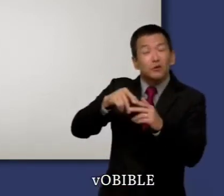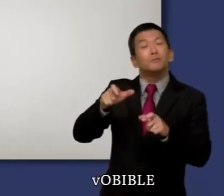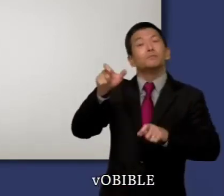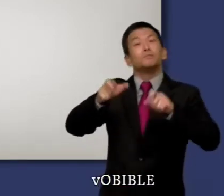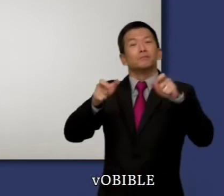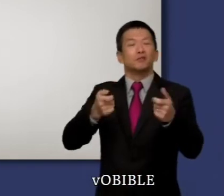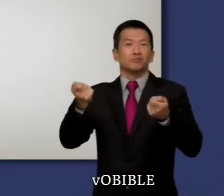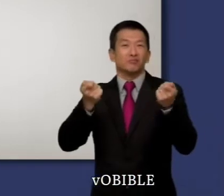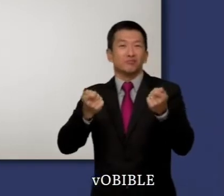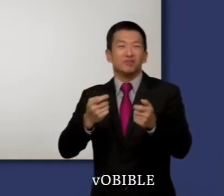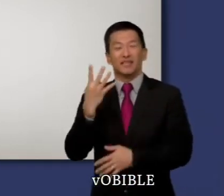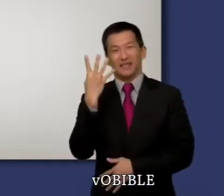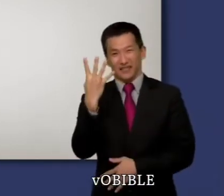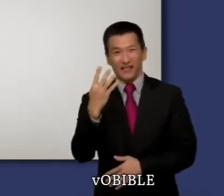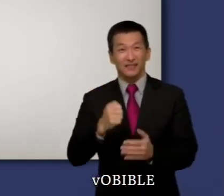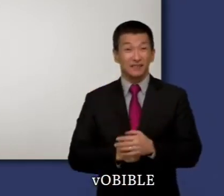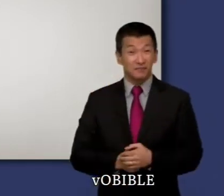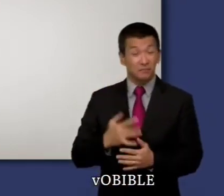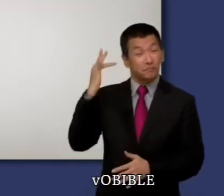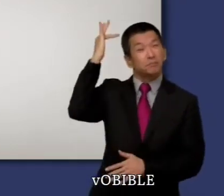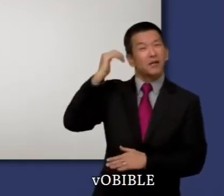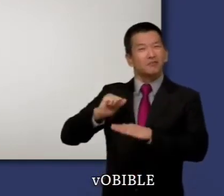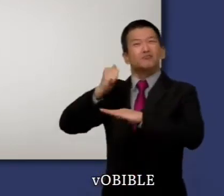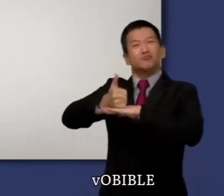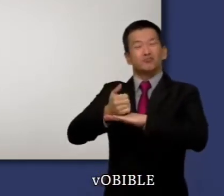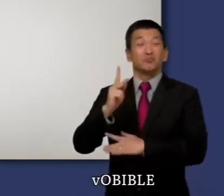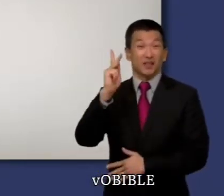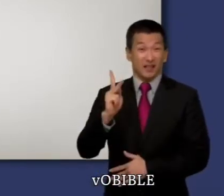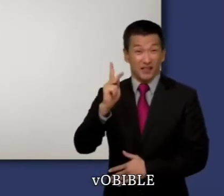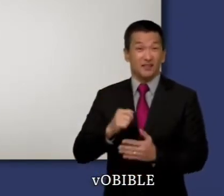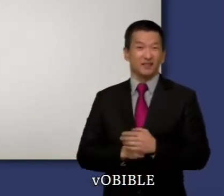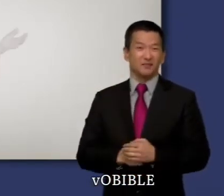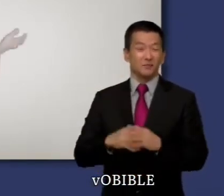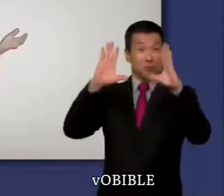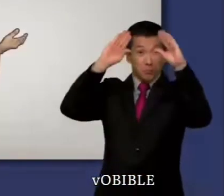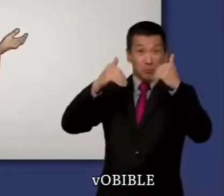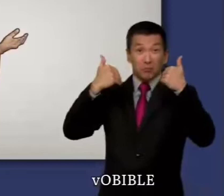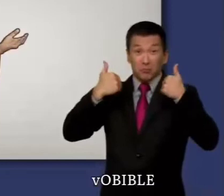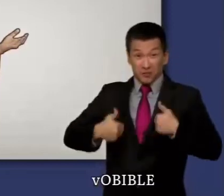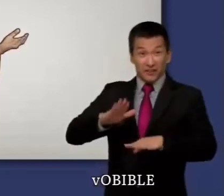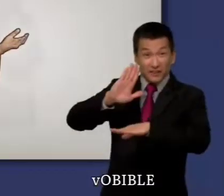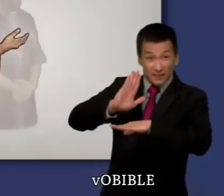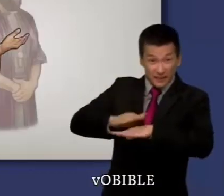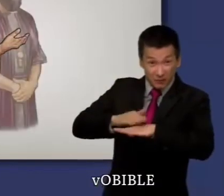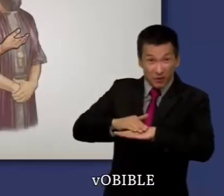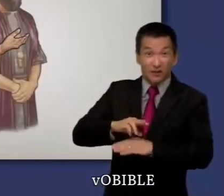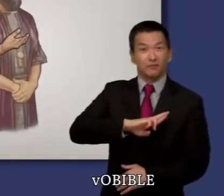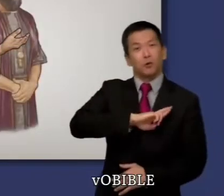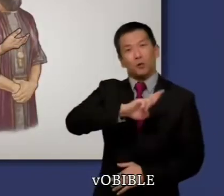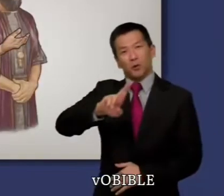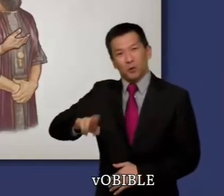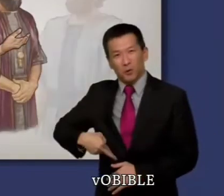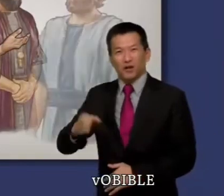Le livre parle principalement de quatre guides en Israël. Le grand-prêtre Élie, le prophète Samuel, le